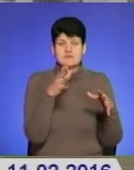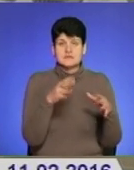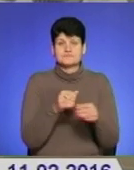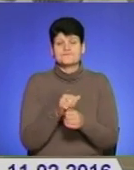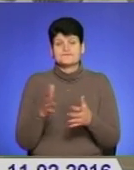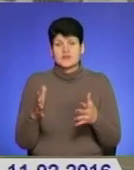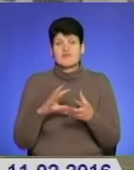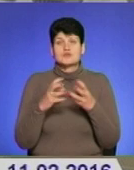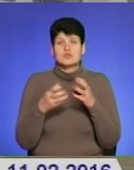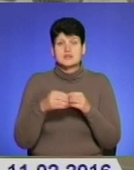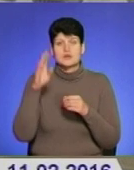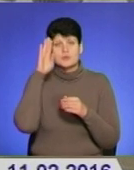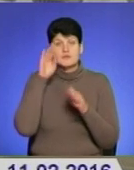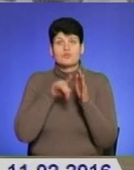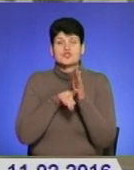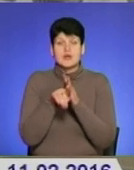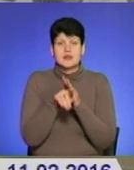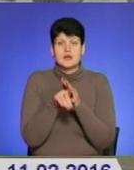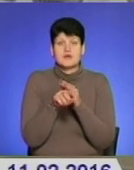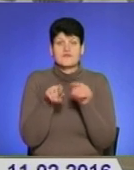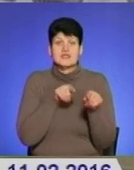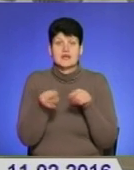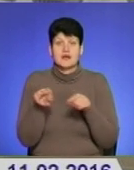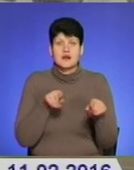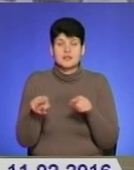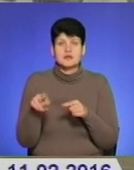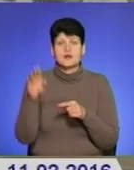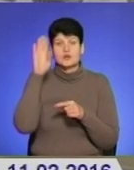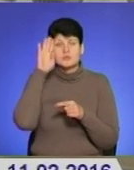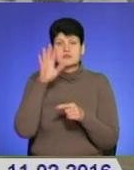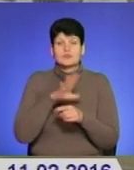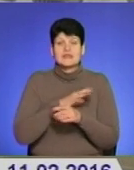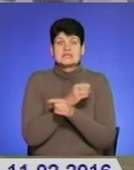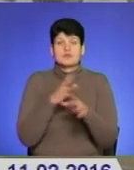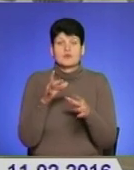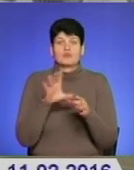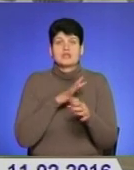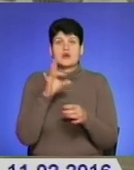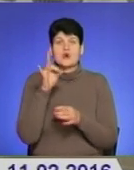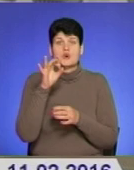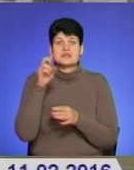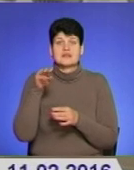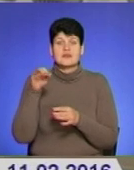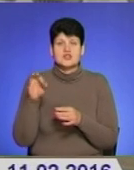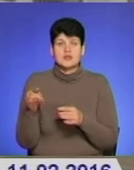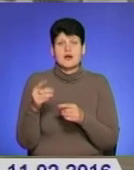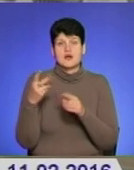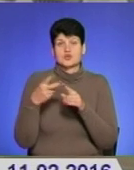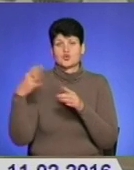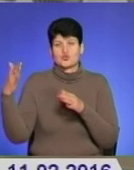хлопці почали ховатись в посадку, посадка була замінована, стояли розтяжки. А з другої посадки